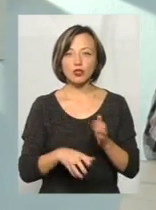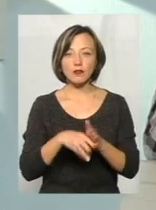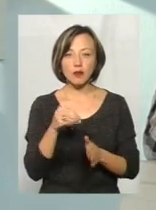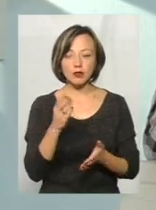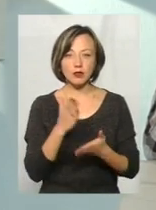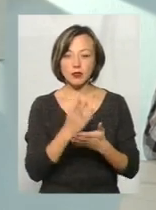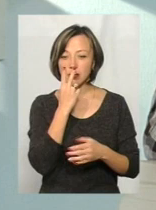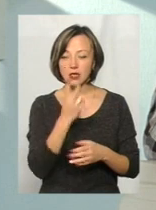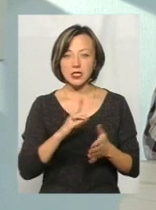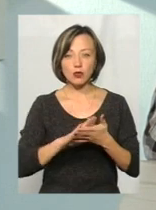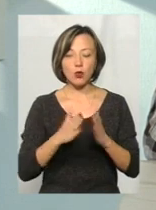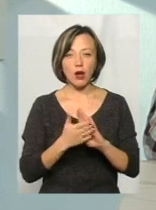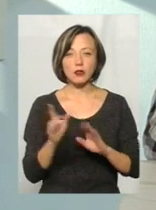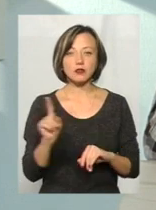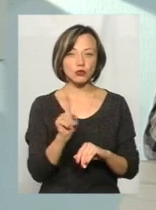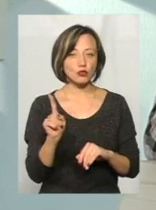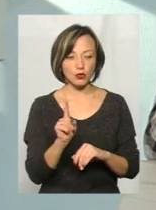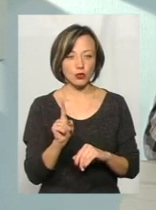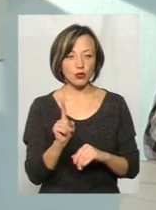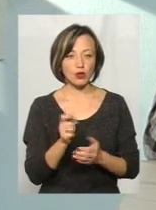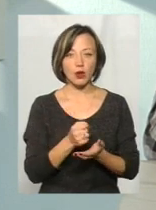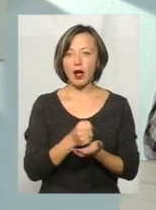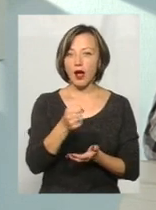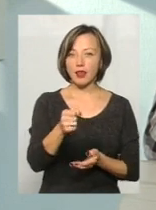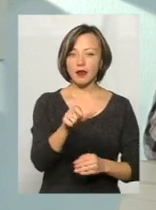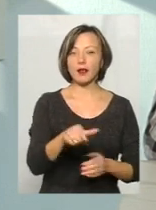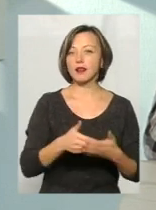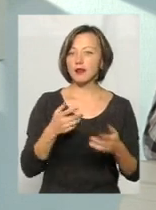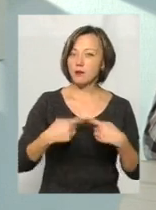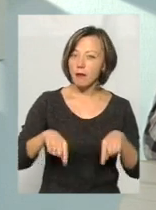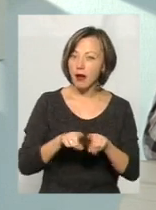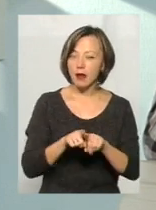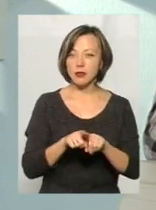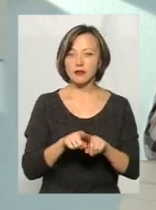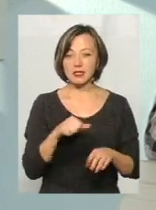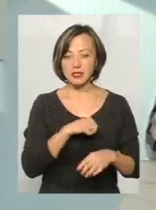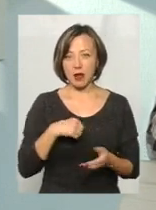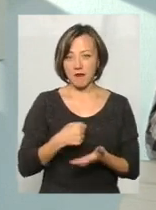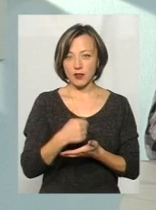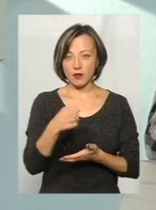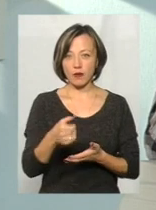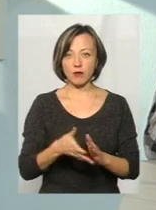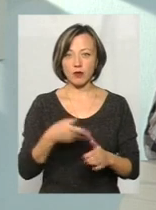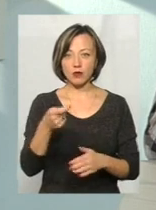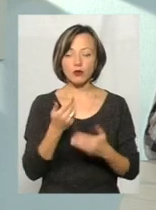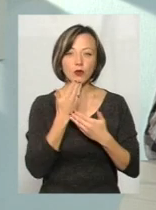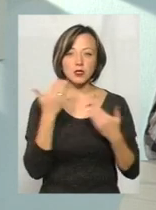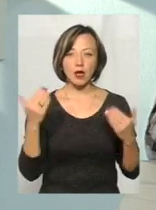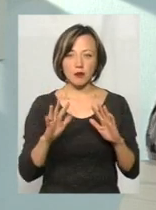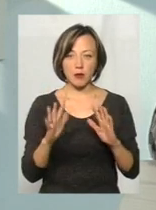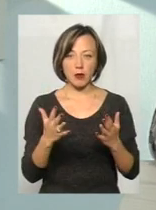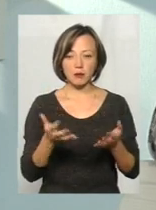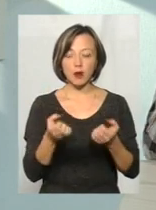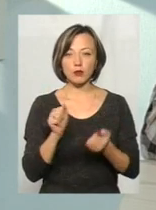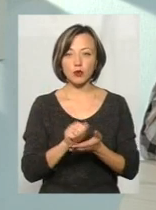спостерігається така ситуація, що кандидати від партії і частина самовисуванців подаються в останній момент. Зазвичай, ну,